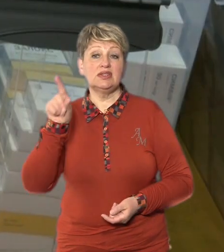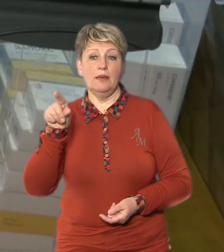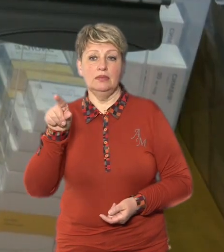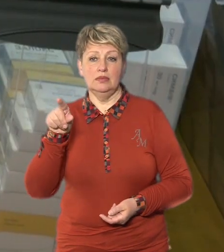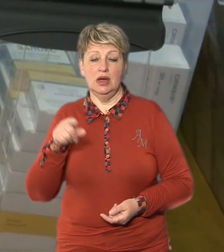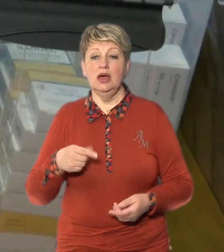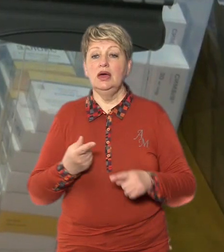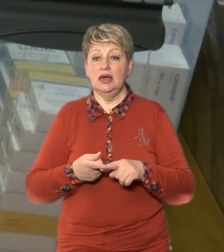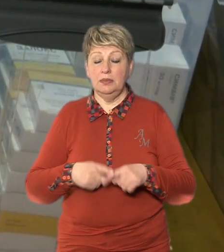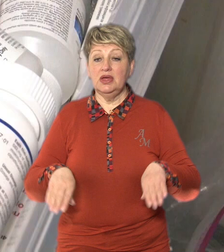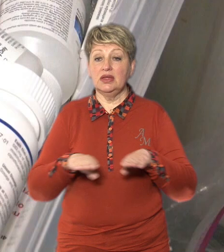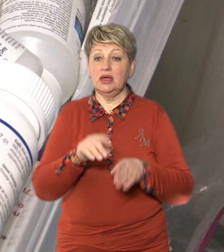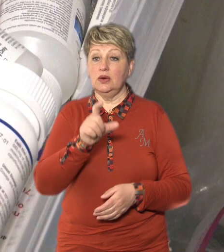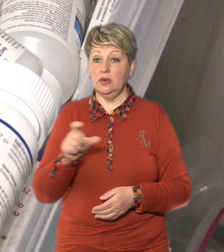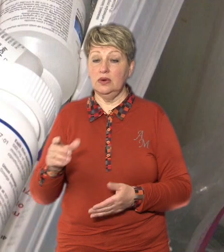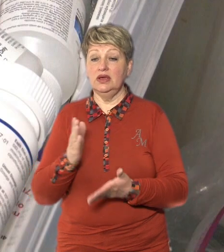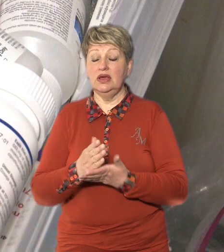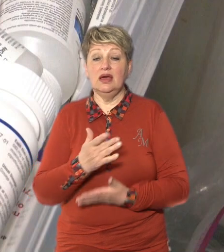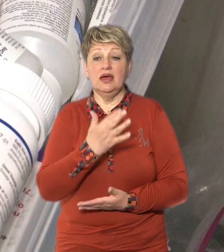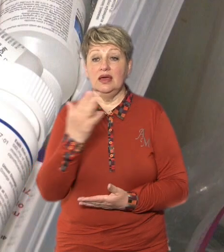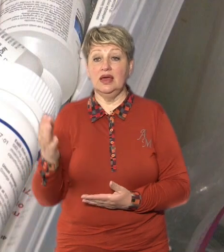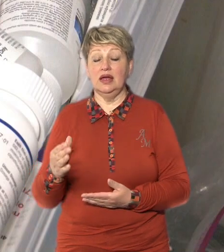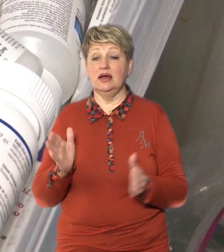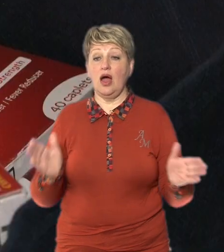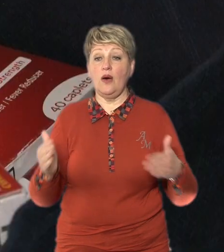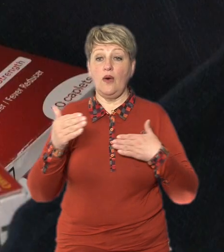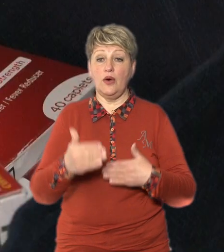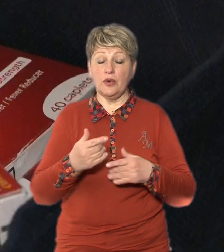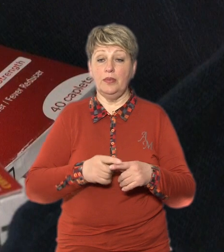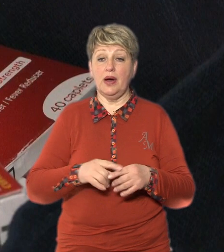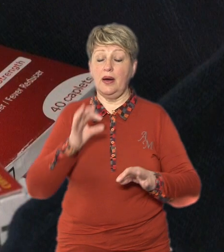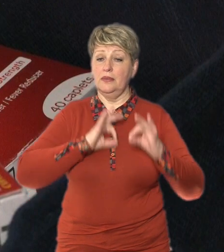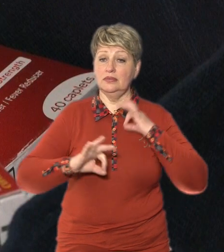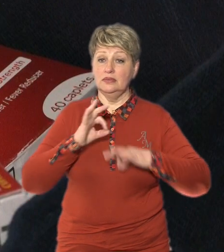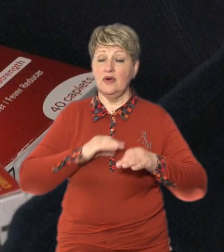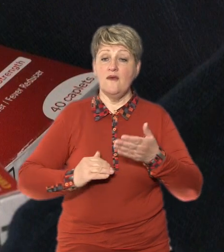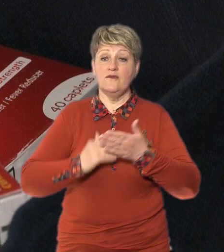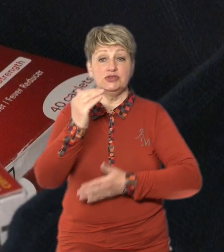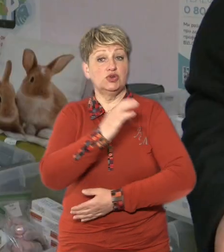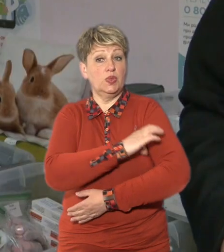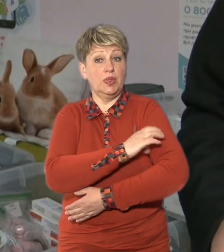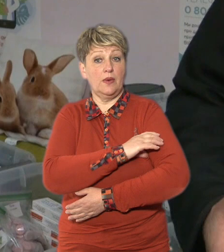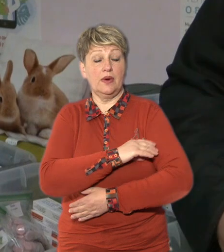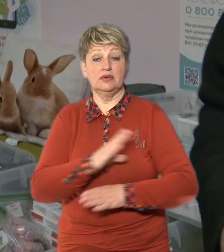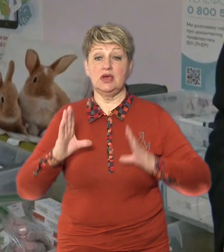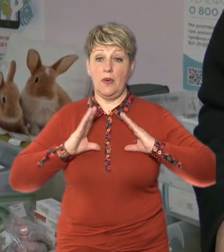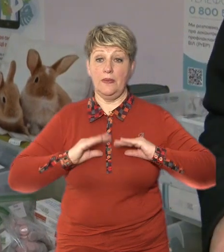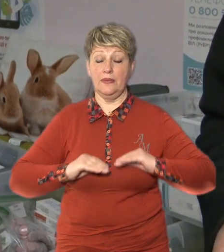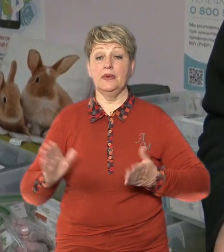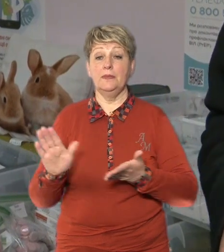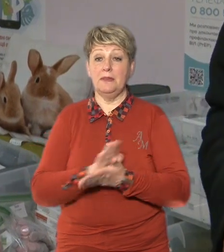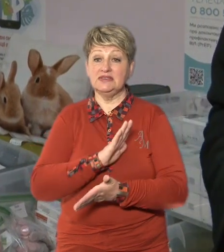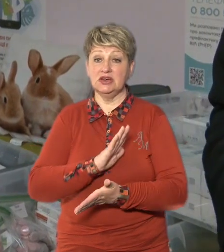пацієнтів як Тетяна тут є кілька коробок заспокійливих антидепресантів та ліків від високого тиску всі безкоштовні